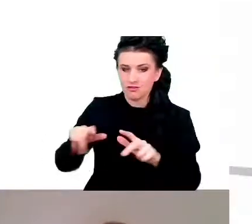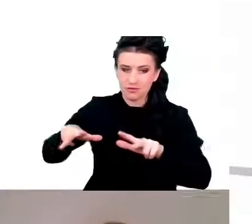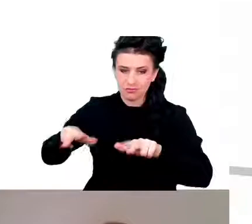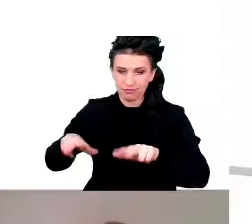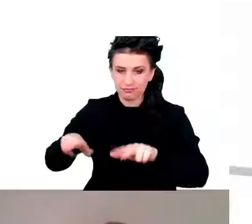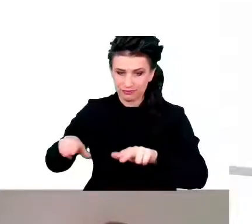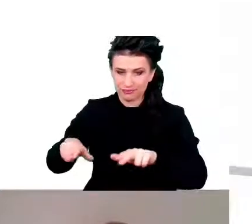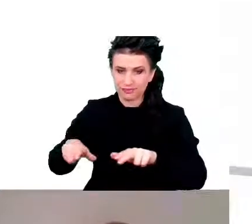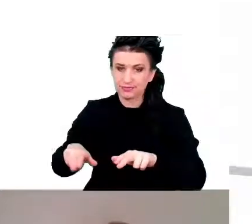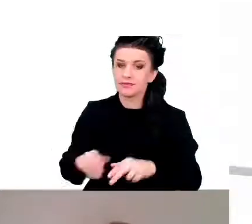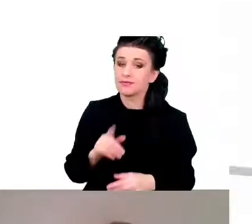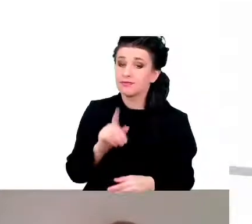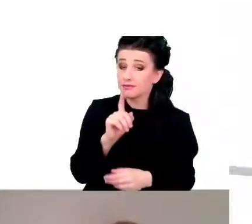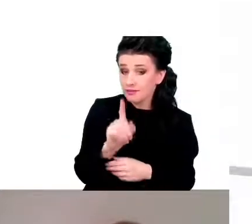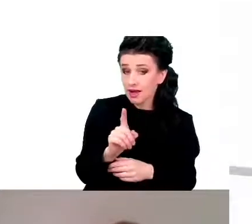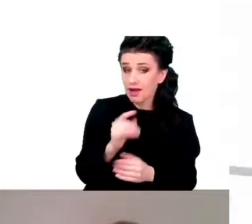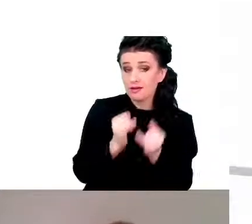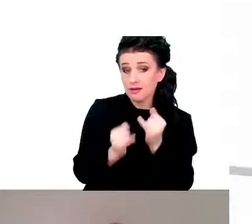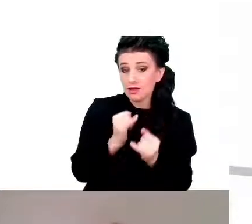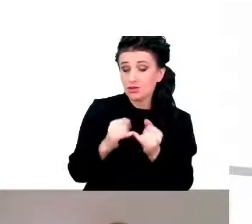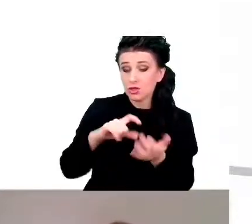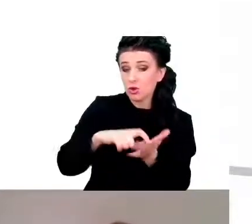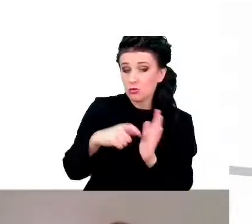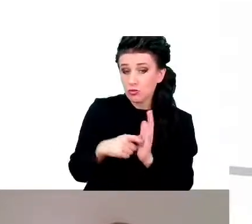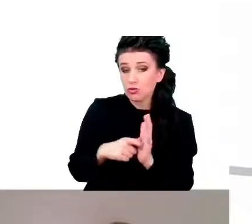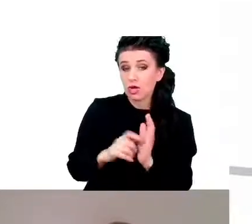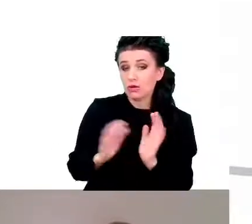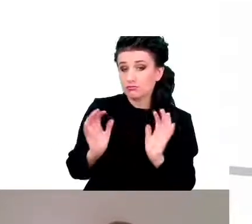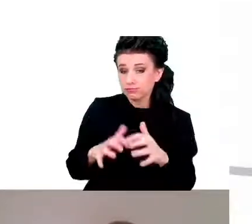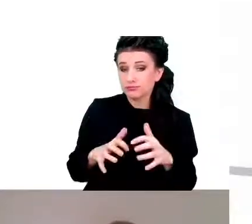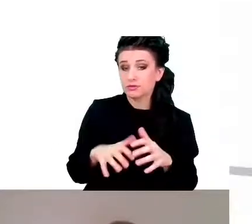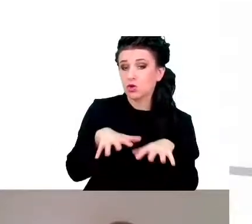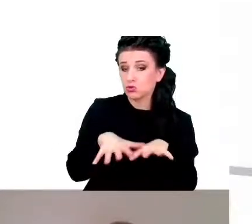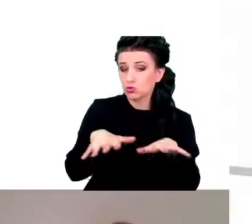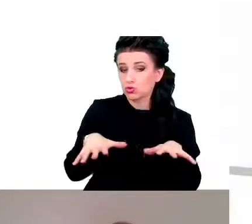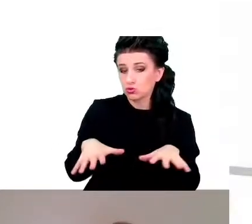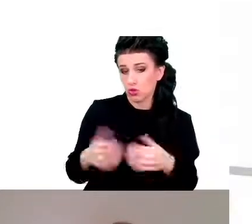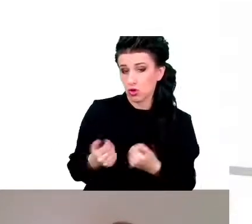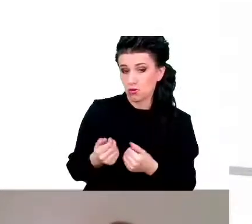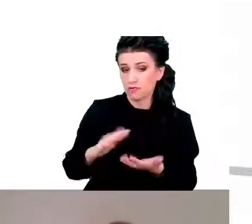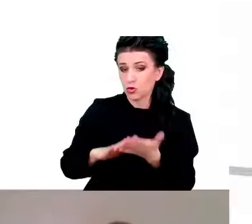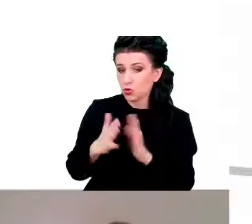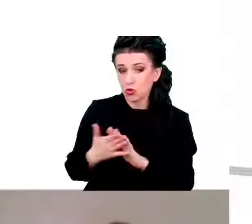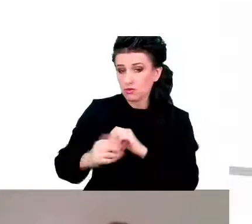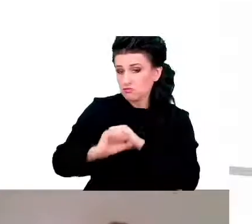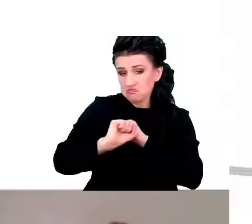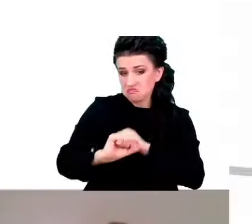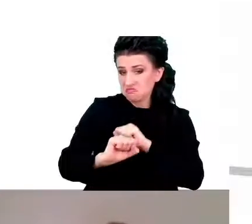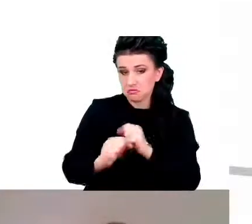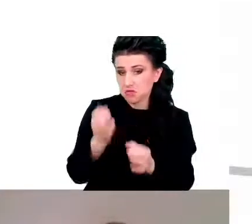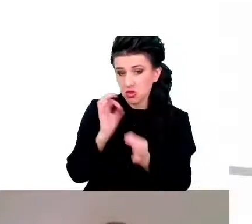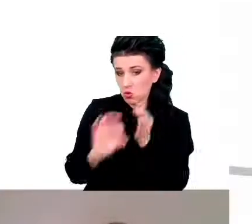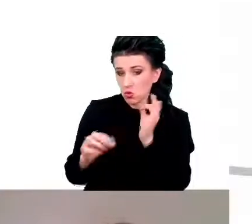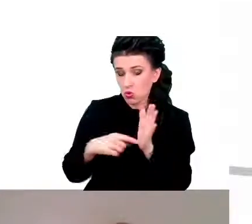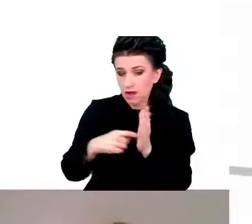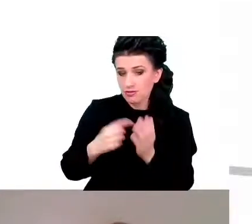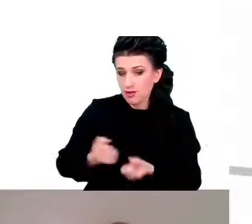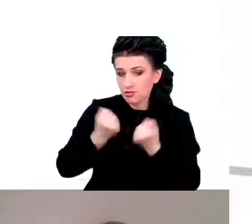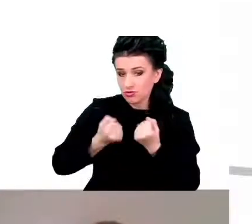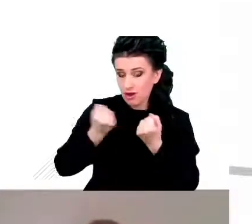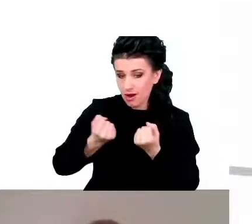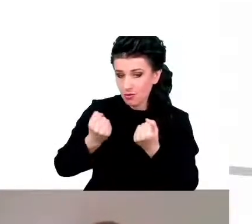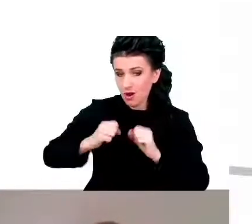w którym tych komórek nagromadzi się dużo albo układ odpornościowy nie do końca działa tak sprawnie, żeby